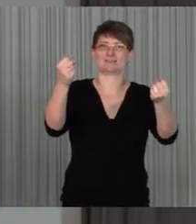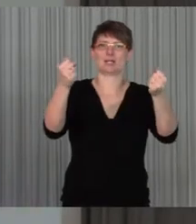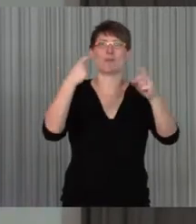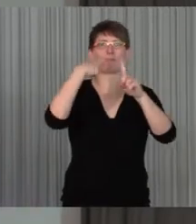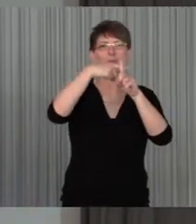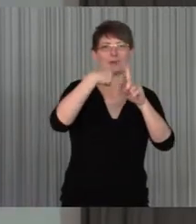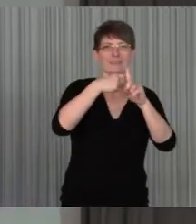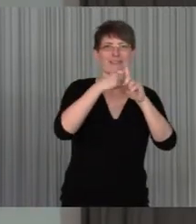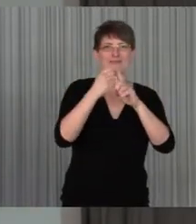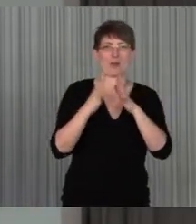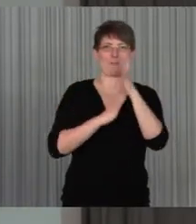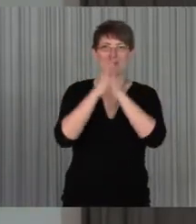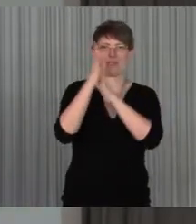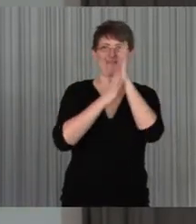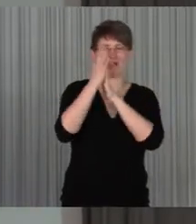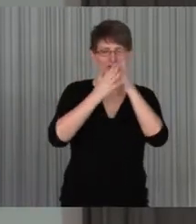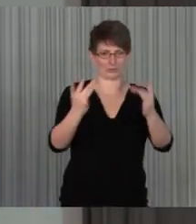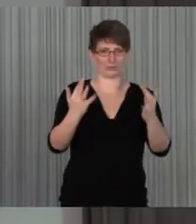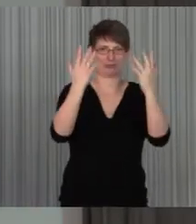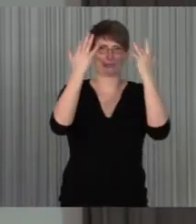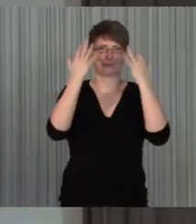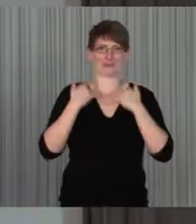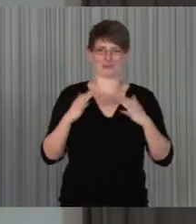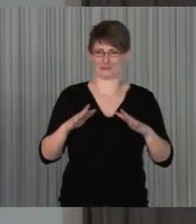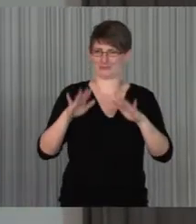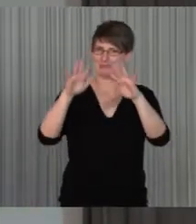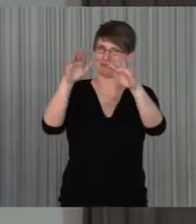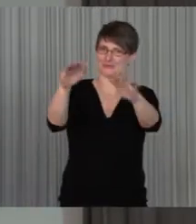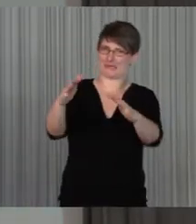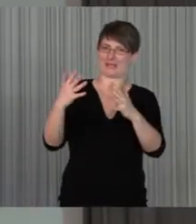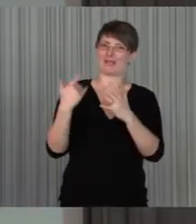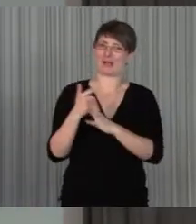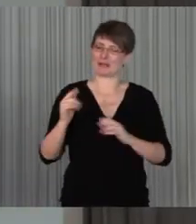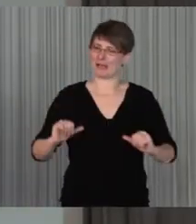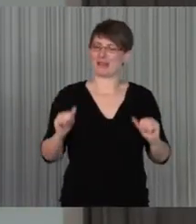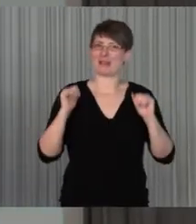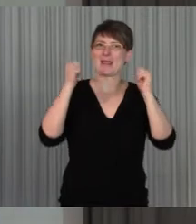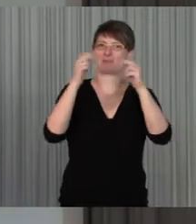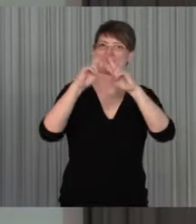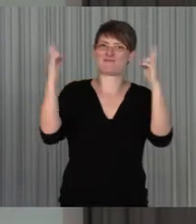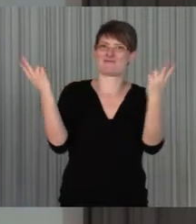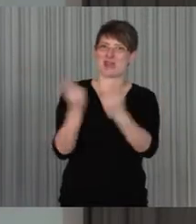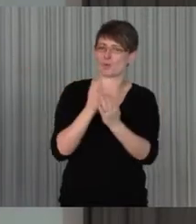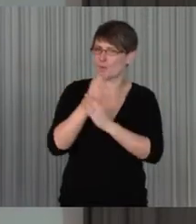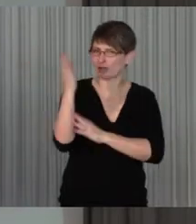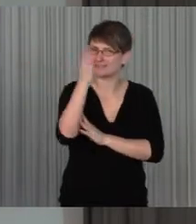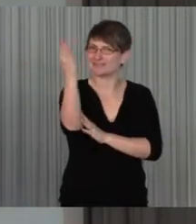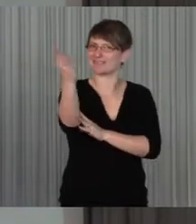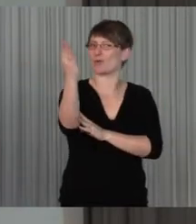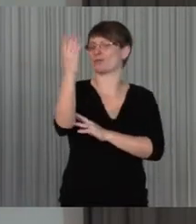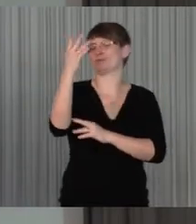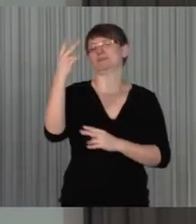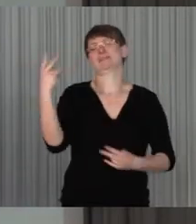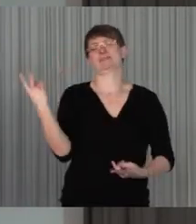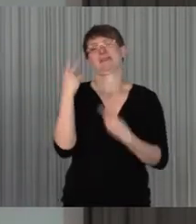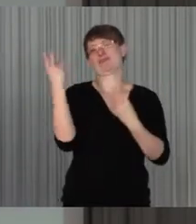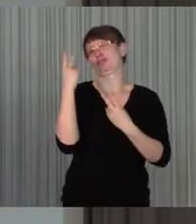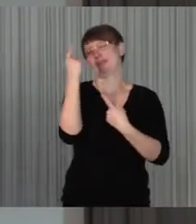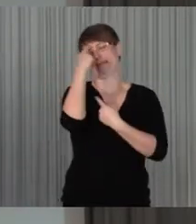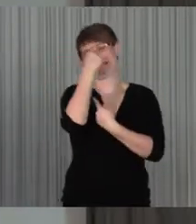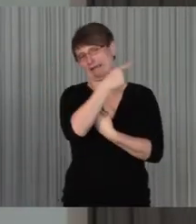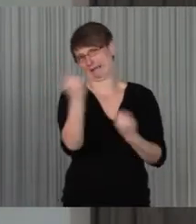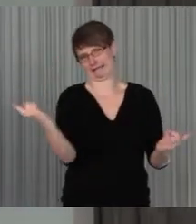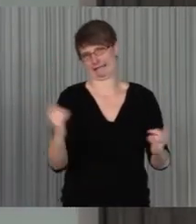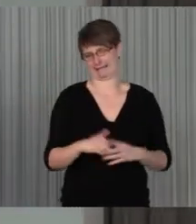motivierend erlebt werden, also Sie, die Schwierigkeit, Lebensweltorientierung, auch das ist etwas, was Sie natürlich sozusagen